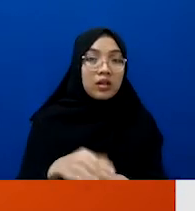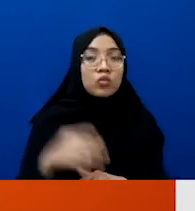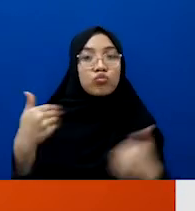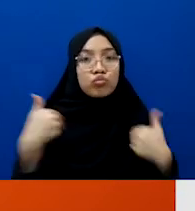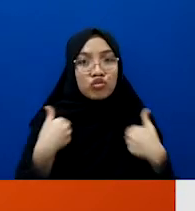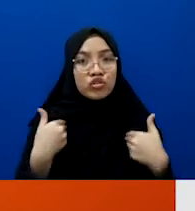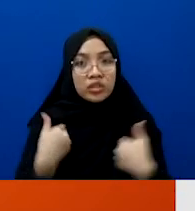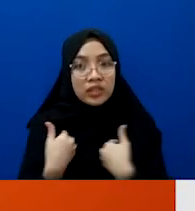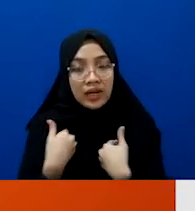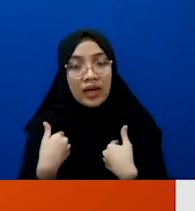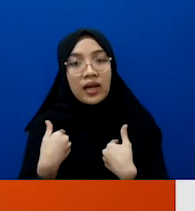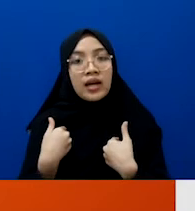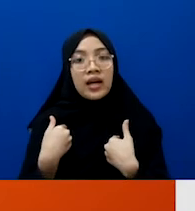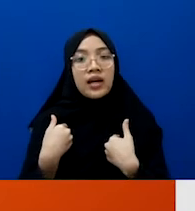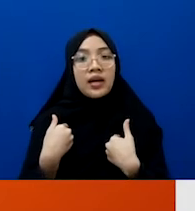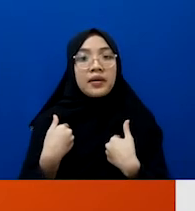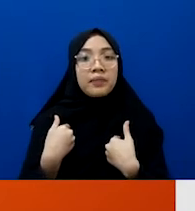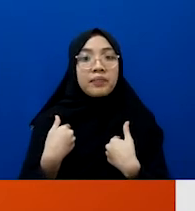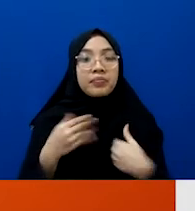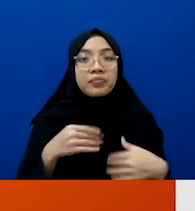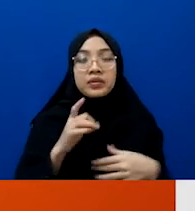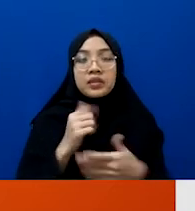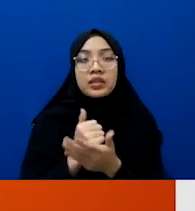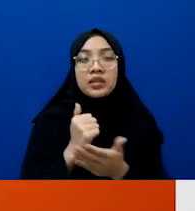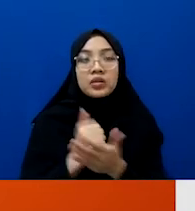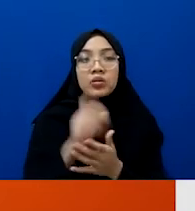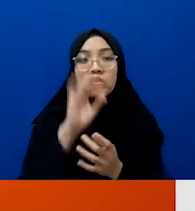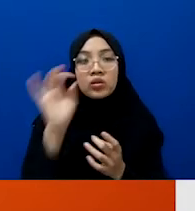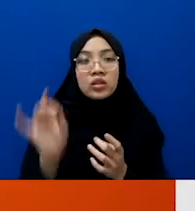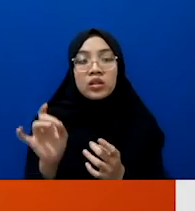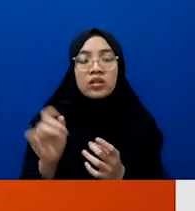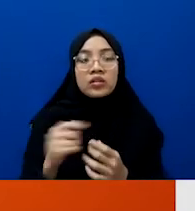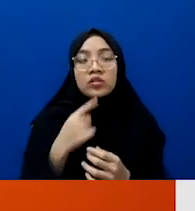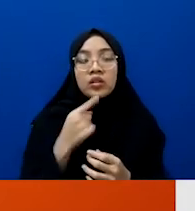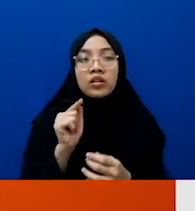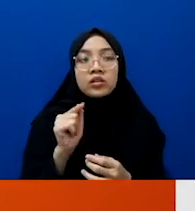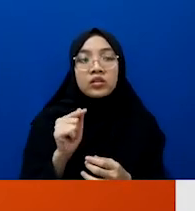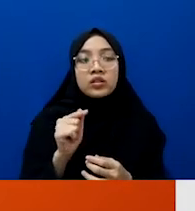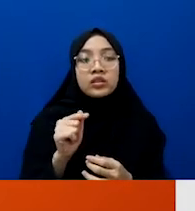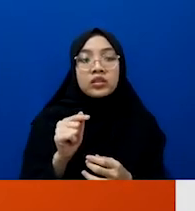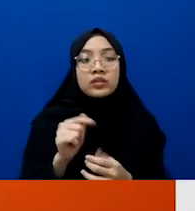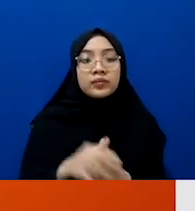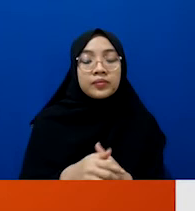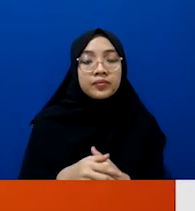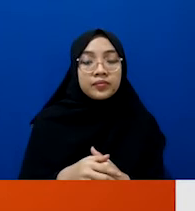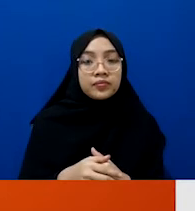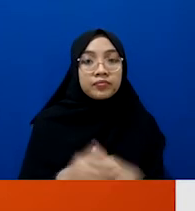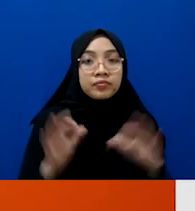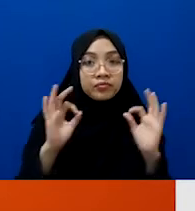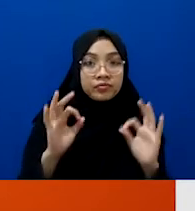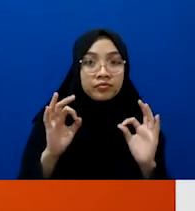spesifikasi tertentu ya dalam penanganan dan segala macam ya. Terkait dengan isi pandemi. Oke,